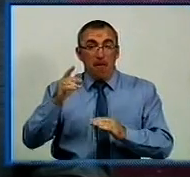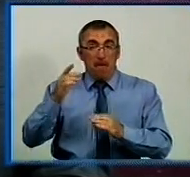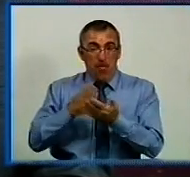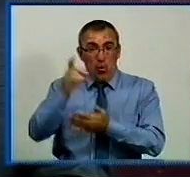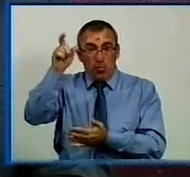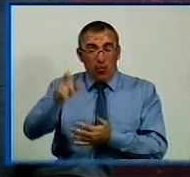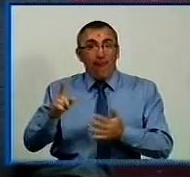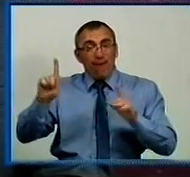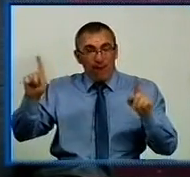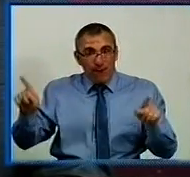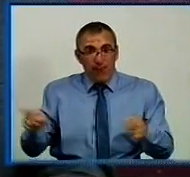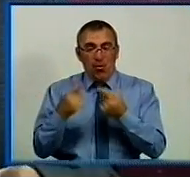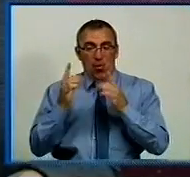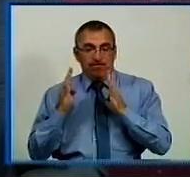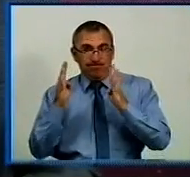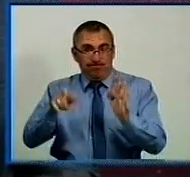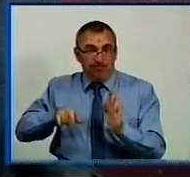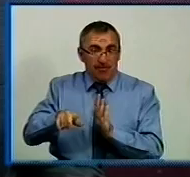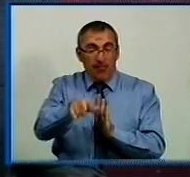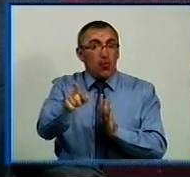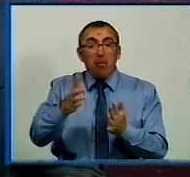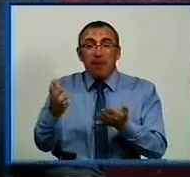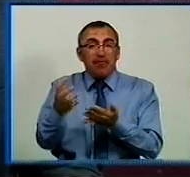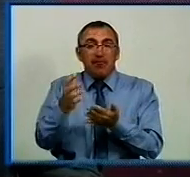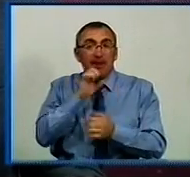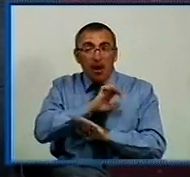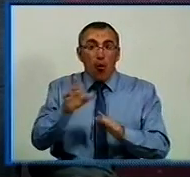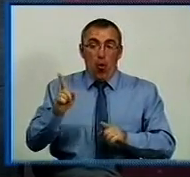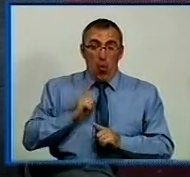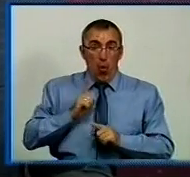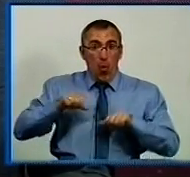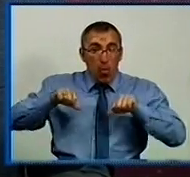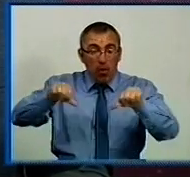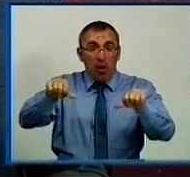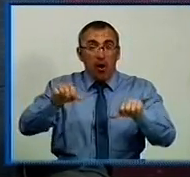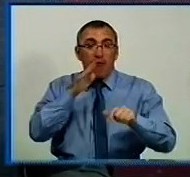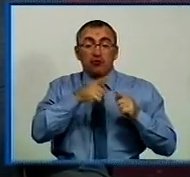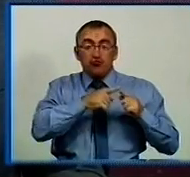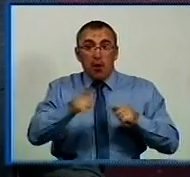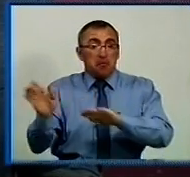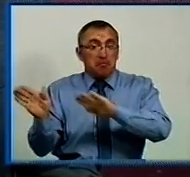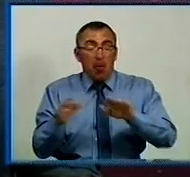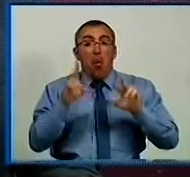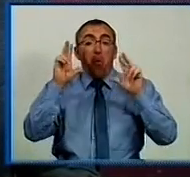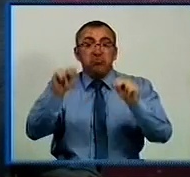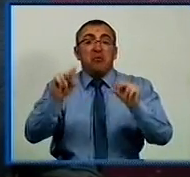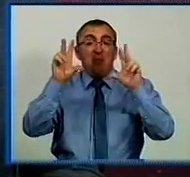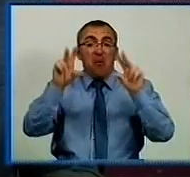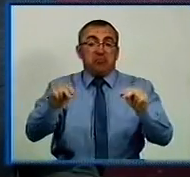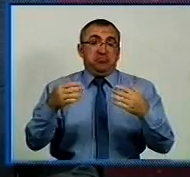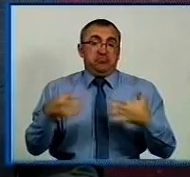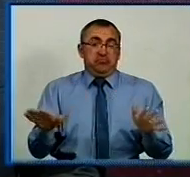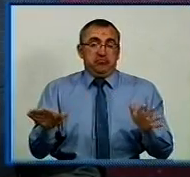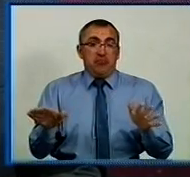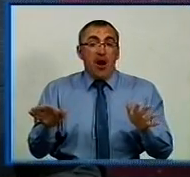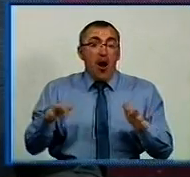пообіцяли відновити огорожу і, щоб її не крали, знову охороняти. Час минув, обіцянки лишились обіцянками. І